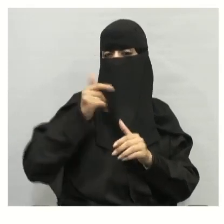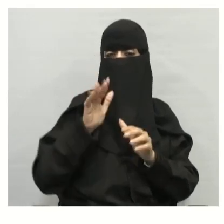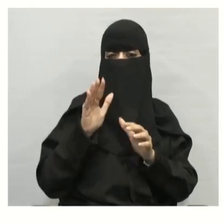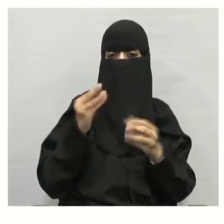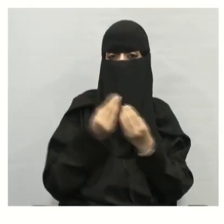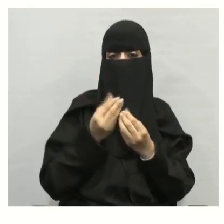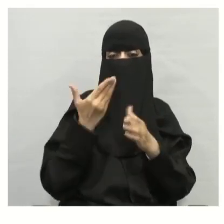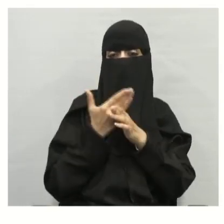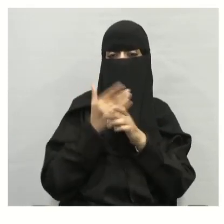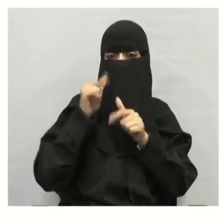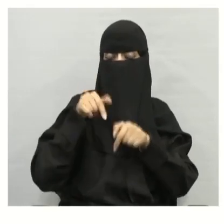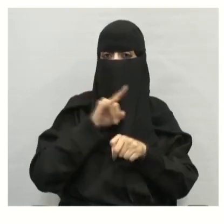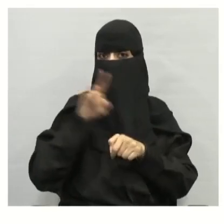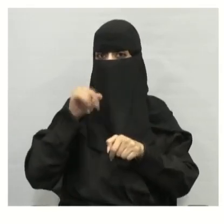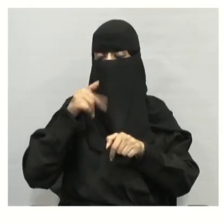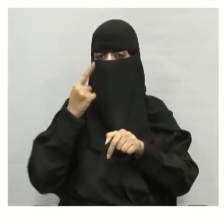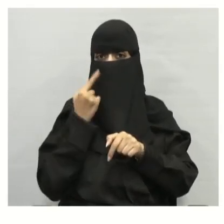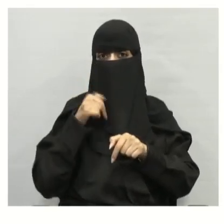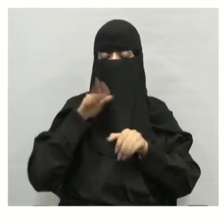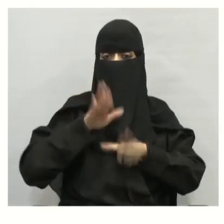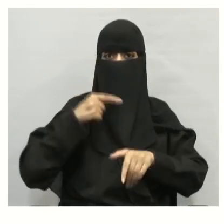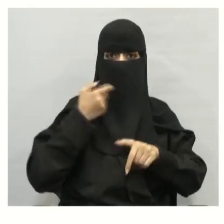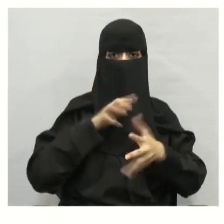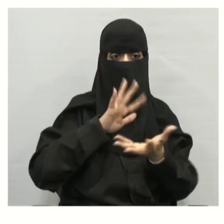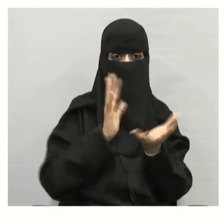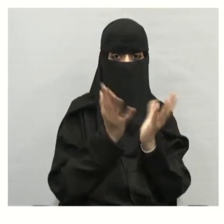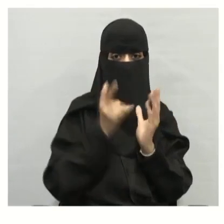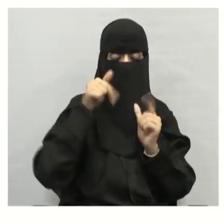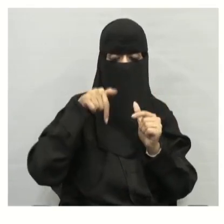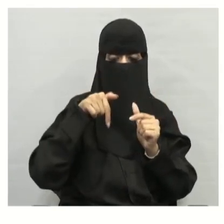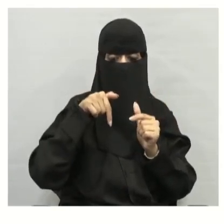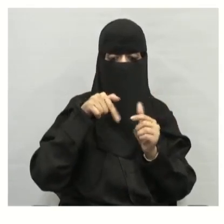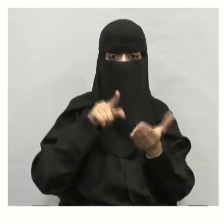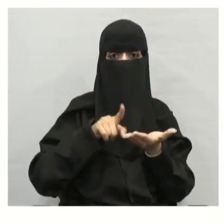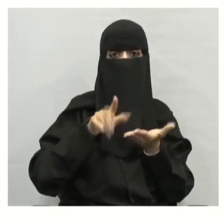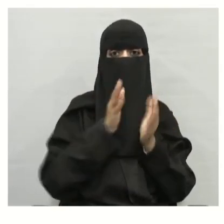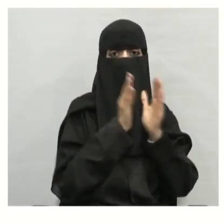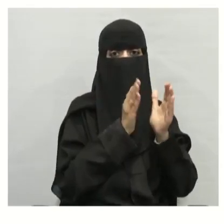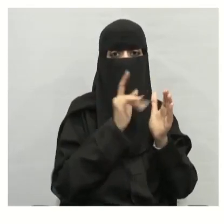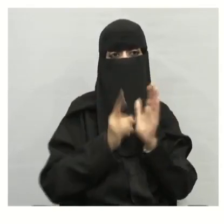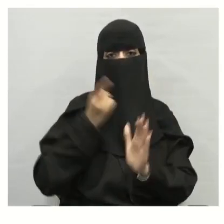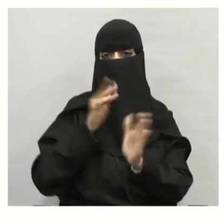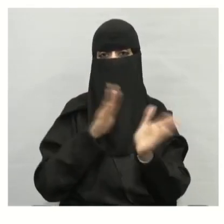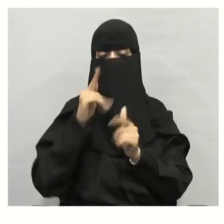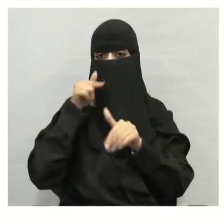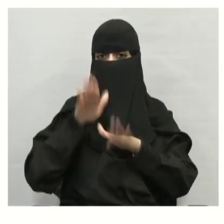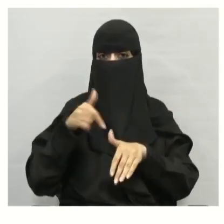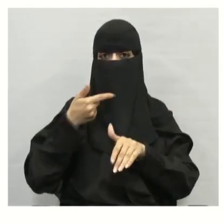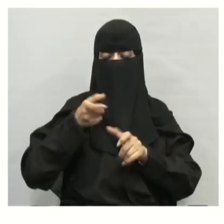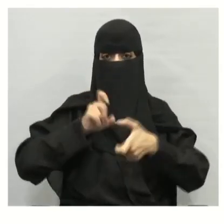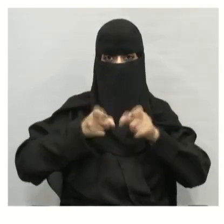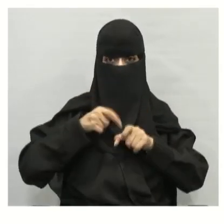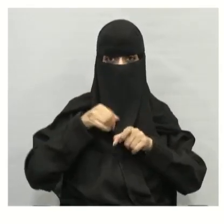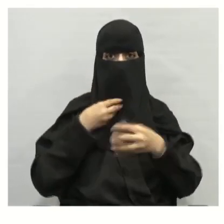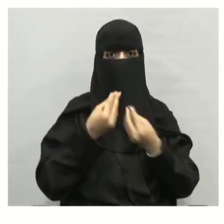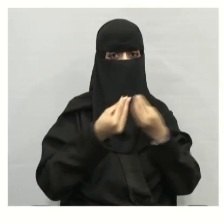العوامل غير الحية بحيث أنها تشكل وحدة واحدة إذن يتكون